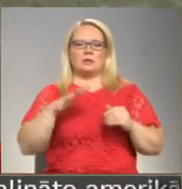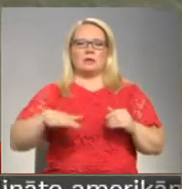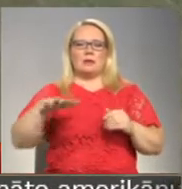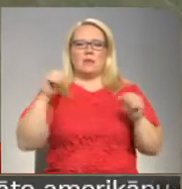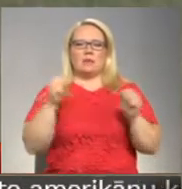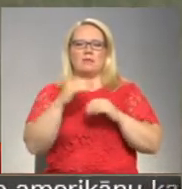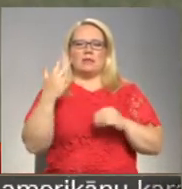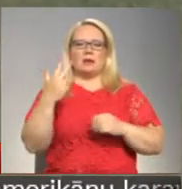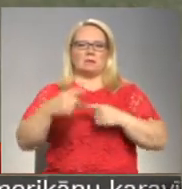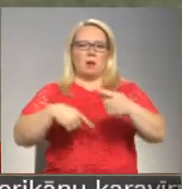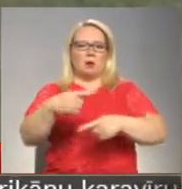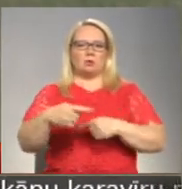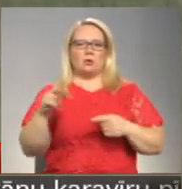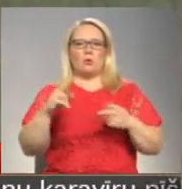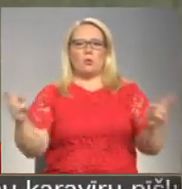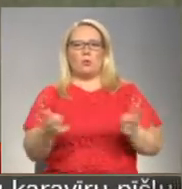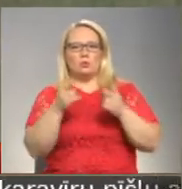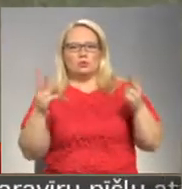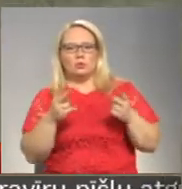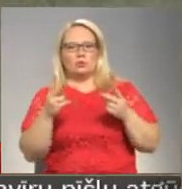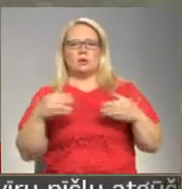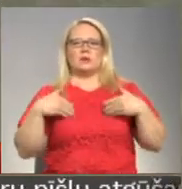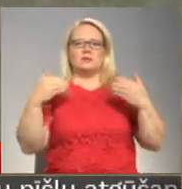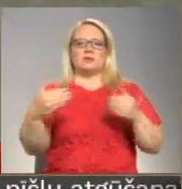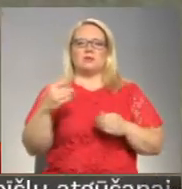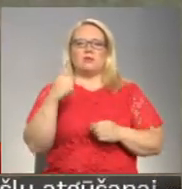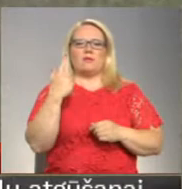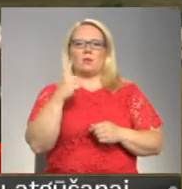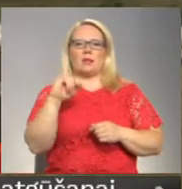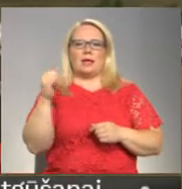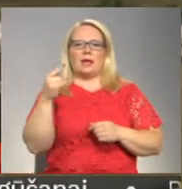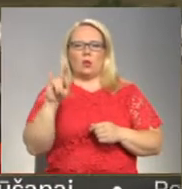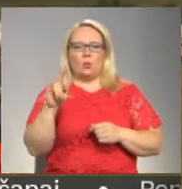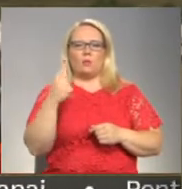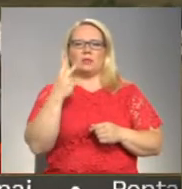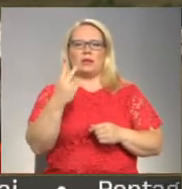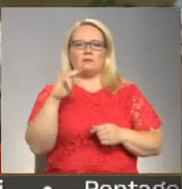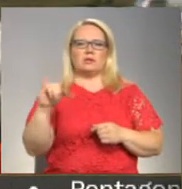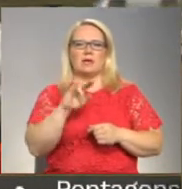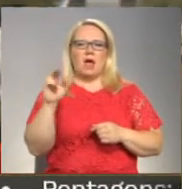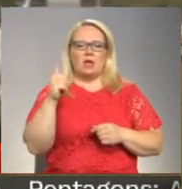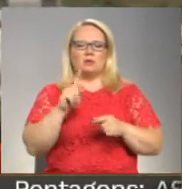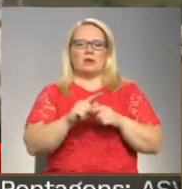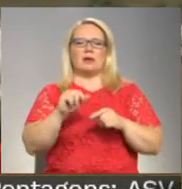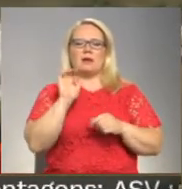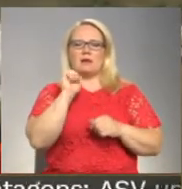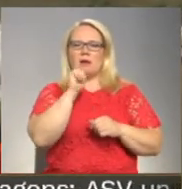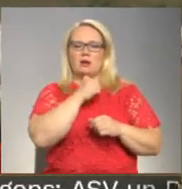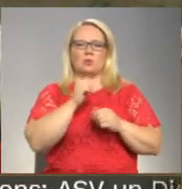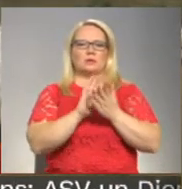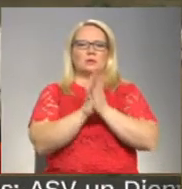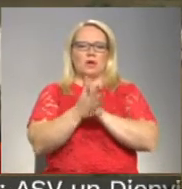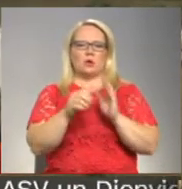trīs pāudzēs, kurot uguns, kurus suminot vienu līgu un divus jāņus, kā arī smeķējot gardos sierus un